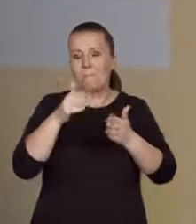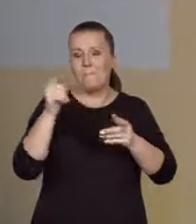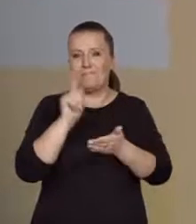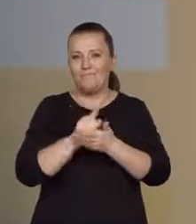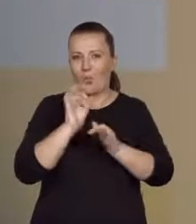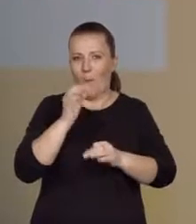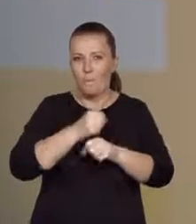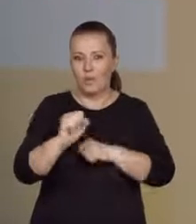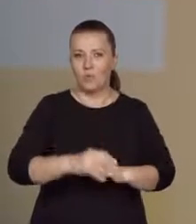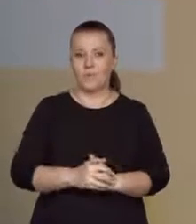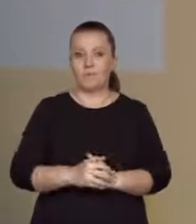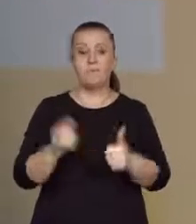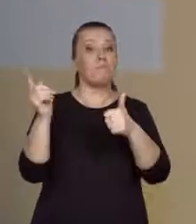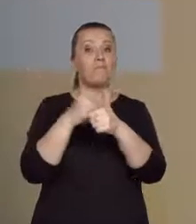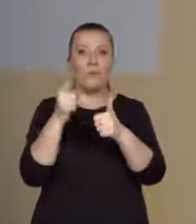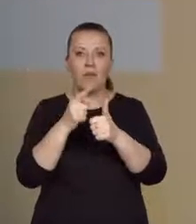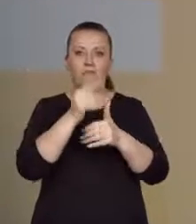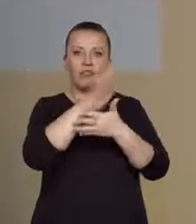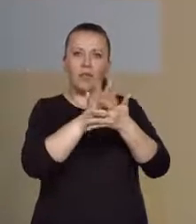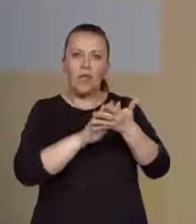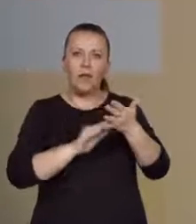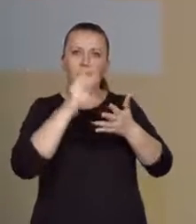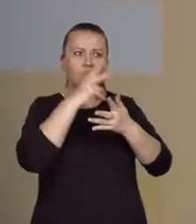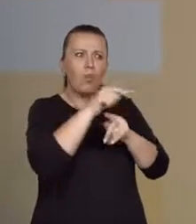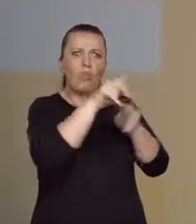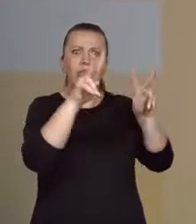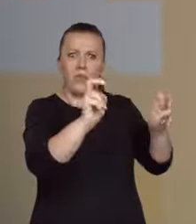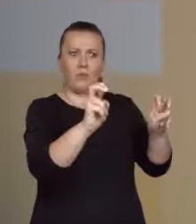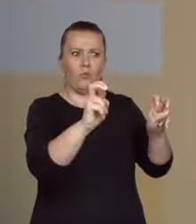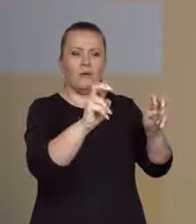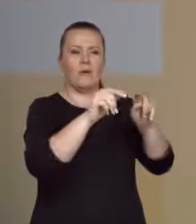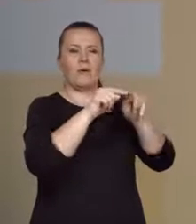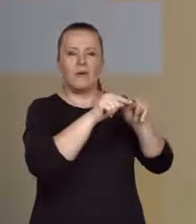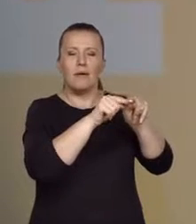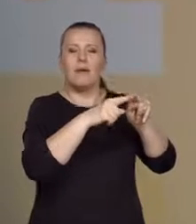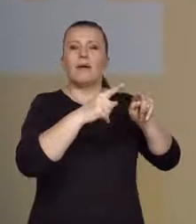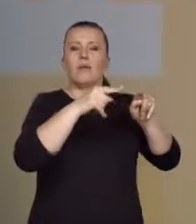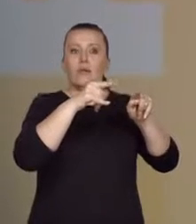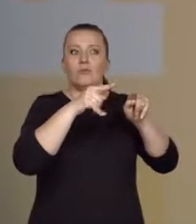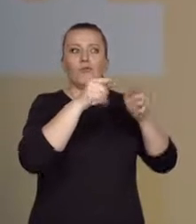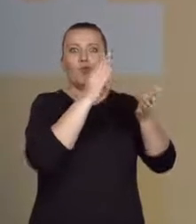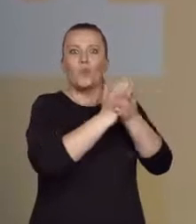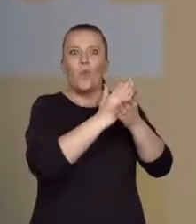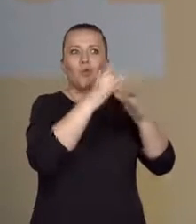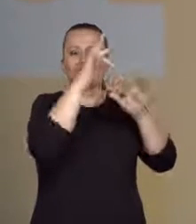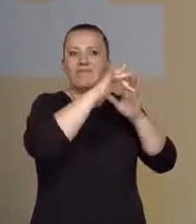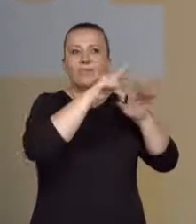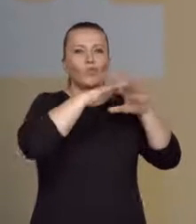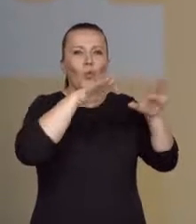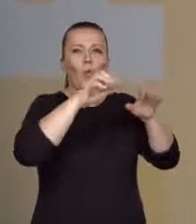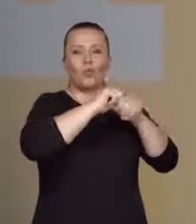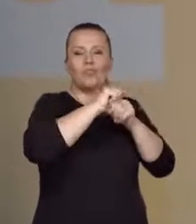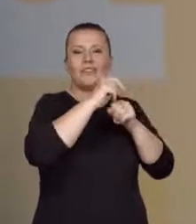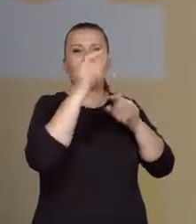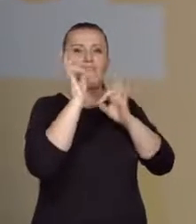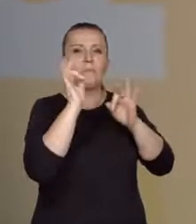czytając tekst musisz zwrócić uwagę na jego tytuł. Bardzo dużo Ci powie o tym, co jego autor chciał udowodnić.